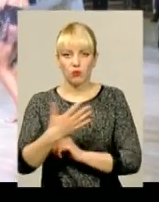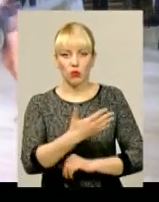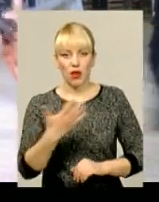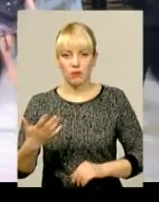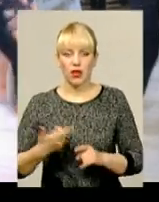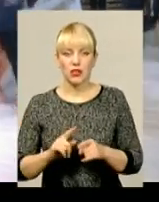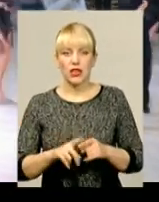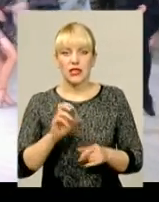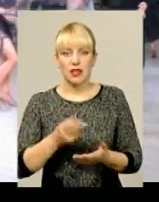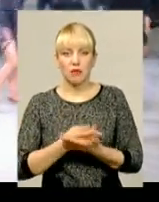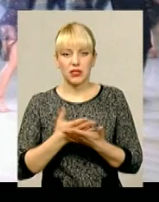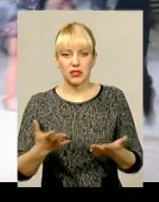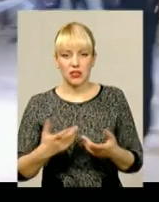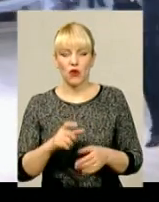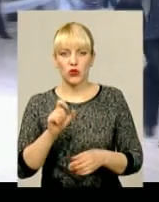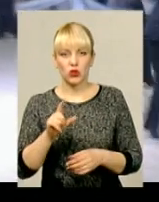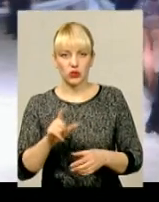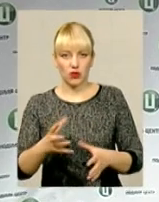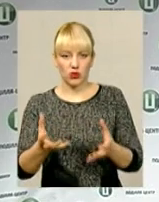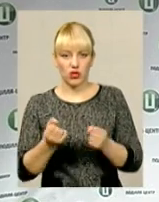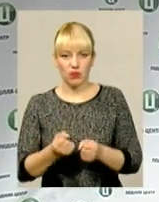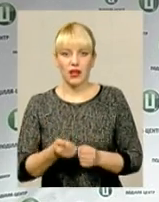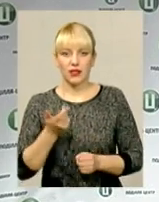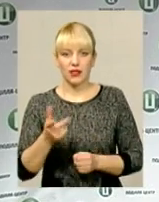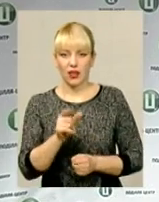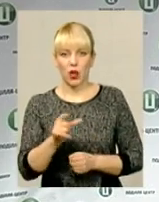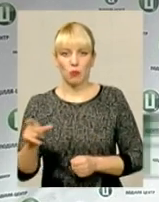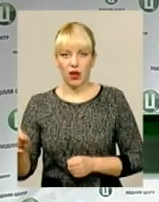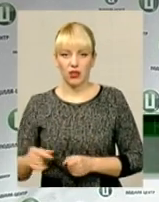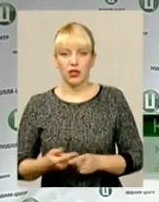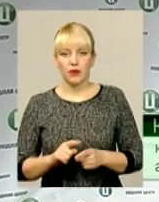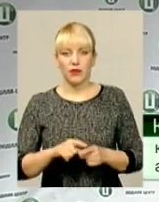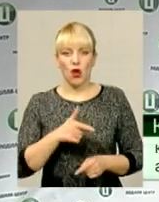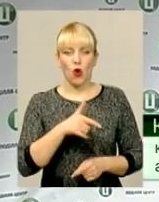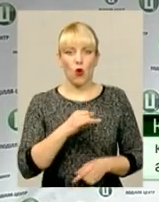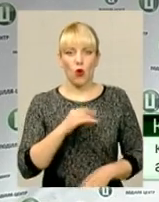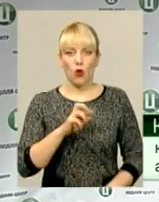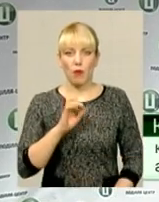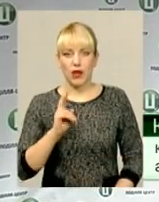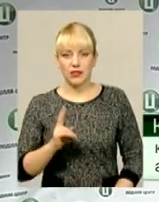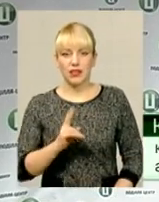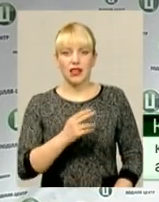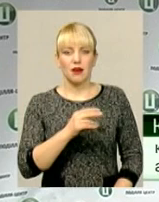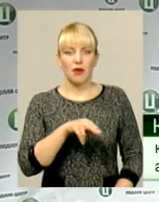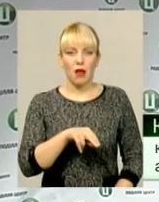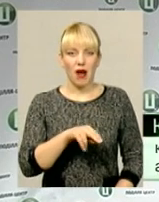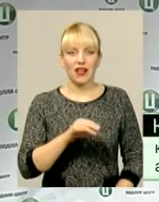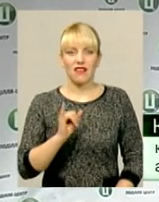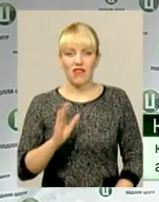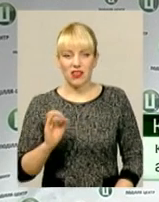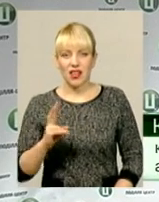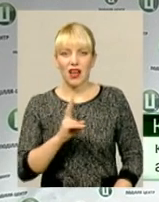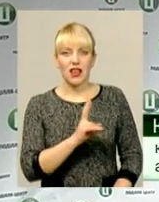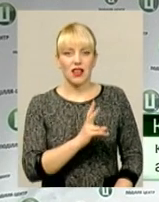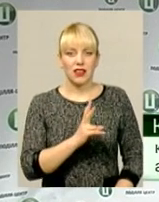За презентацією їх усіх отримали кілька подільських дуетів. Це пари Дмитро Горобець і Примак Івана, і Крещук Ярослав, і